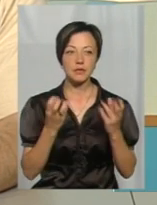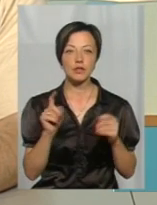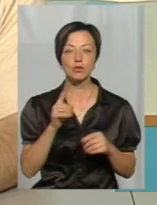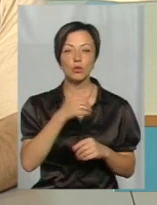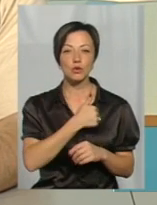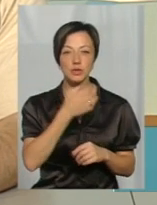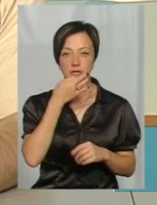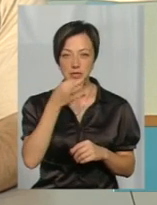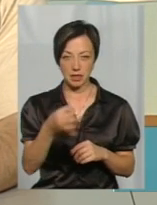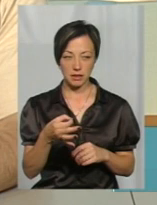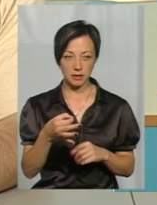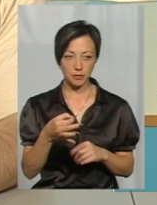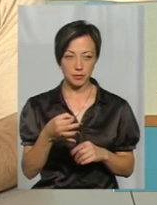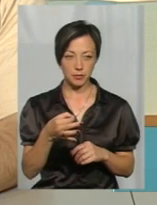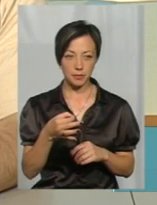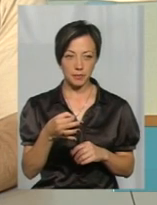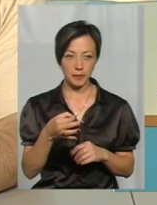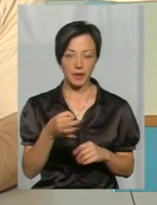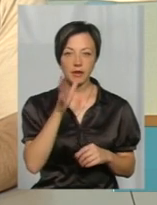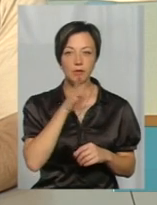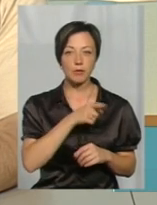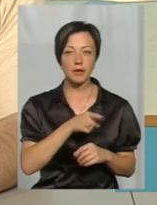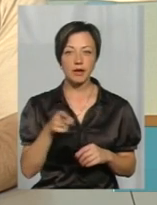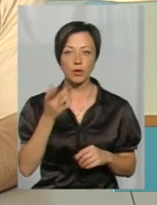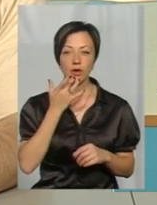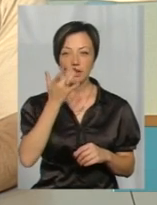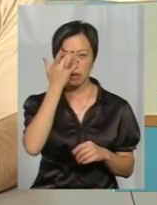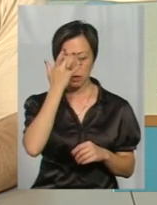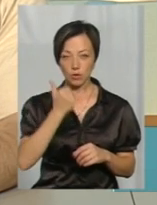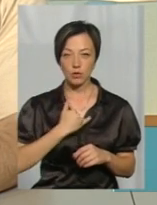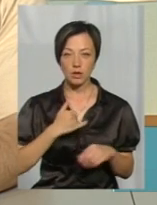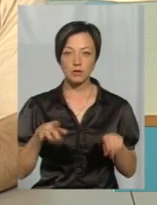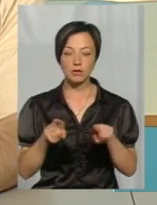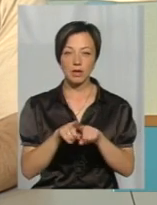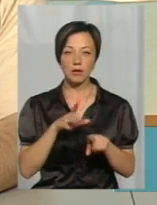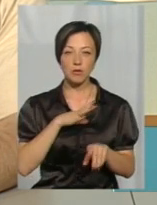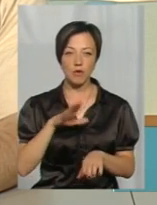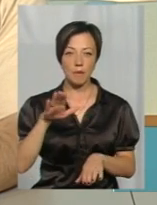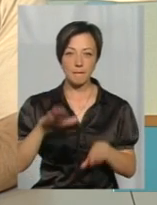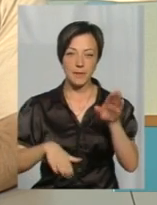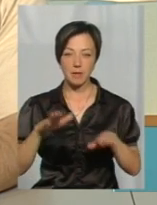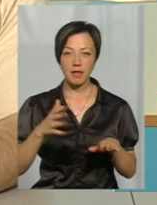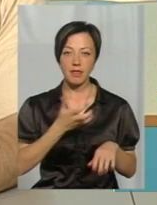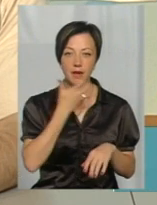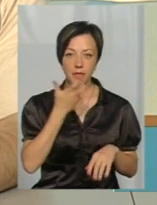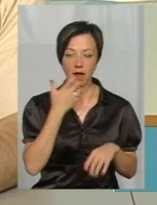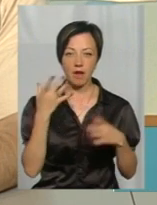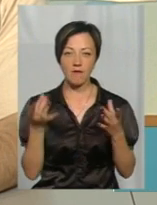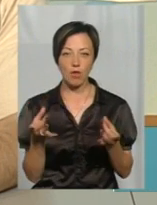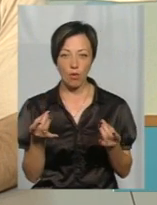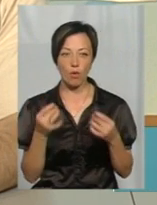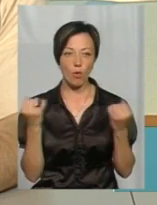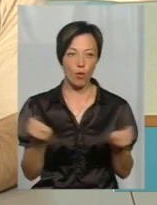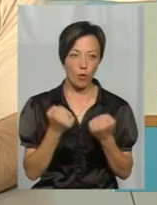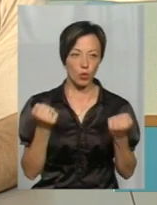сказати, значить, в період літа у нас був такий перепад різкий тепла і вологи,